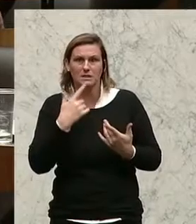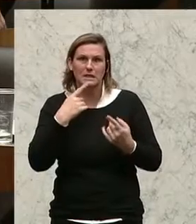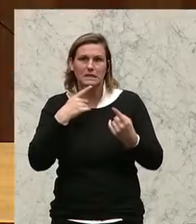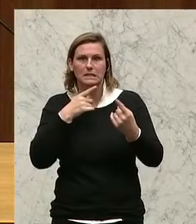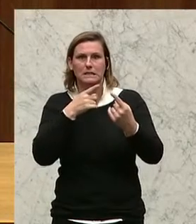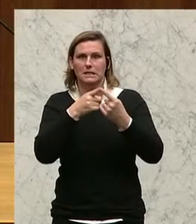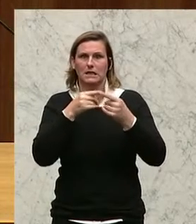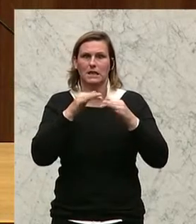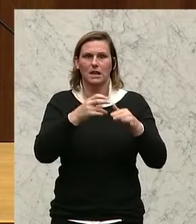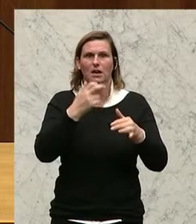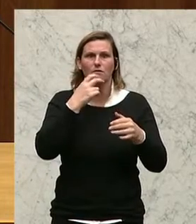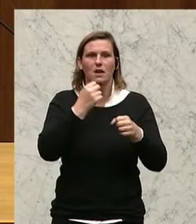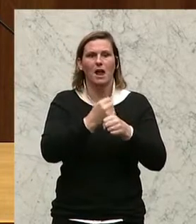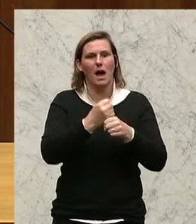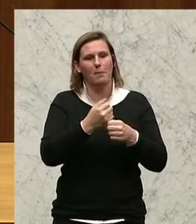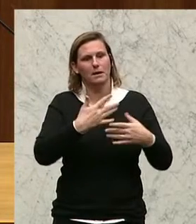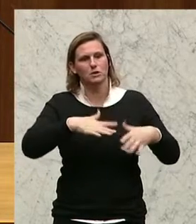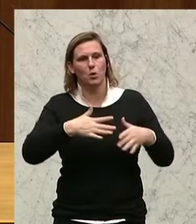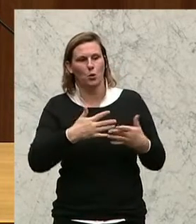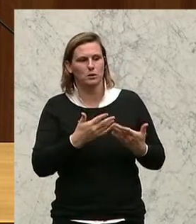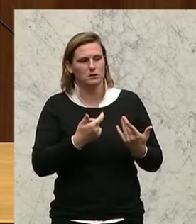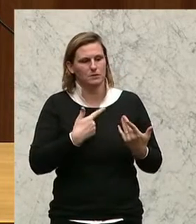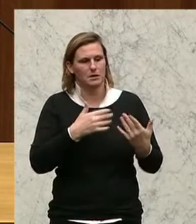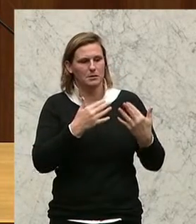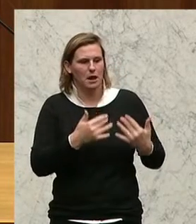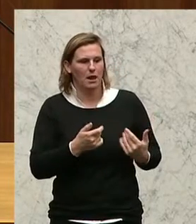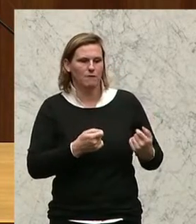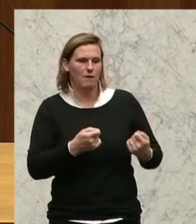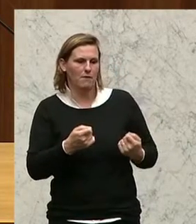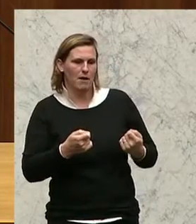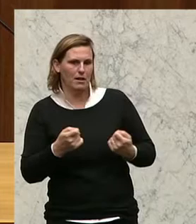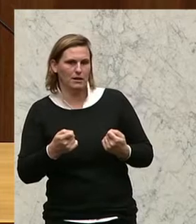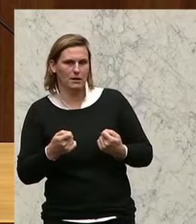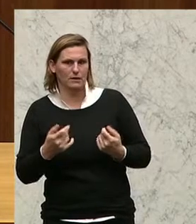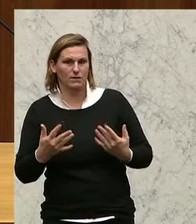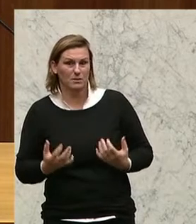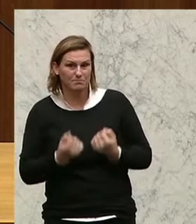wollen die Arbeitslosigkeit weiter verwalten. Sie bringen im Bereich Arbeitsmarkt nichts zusammen.